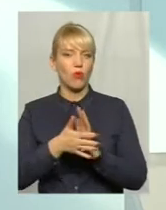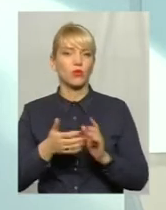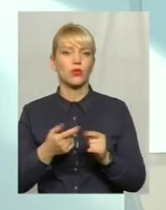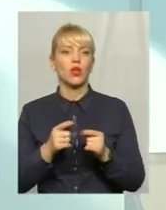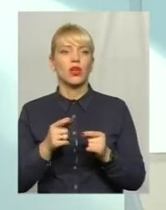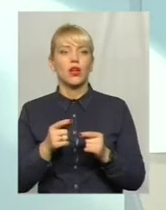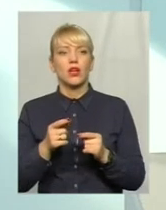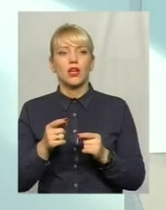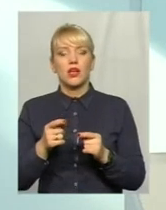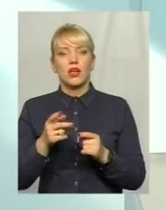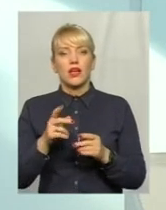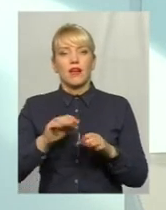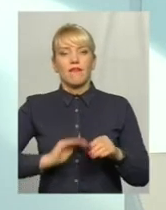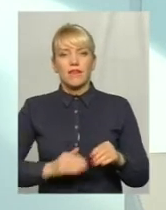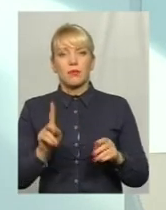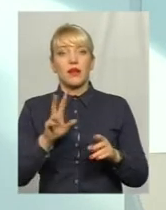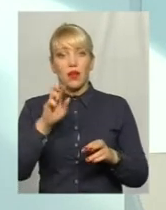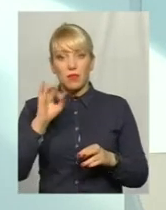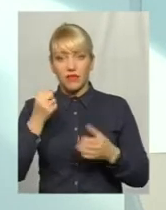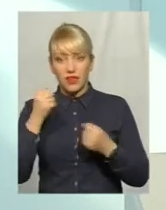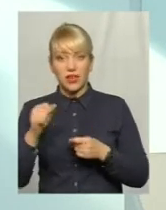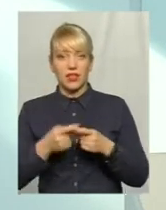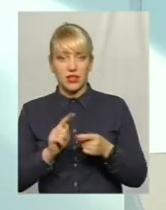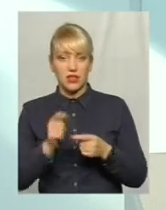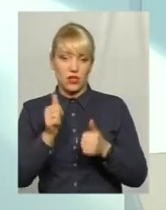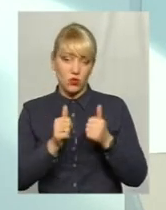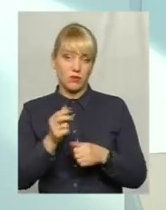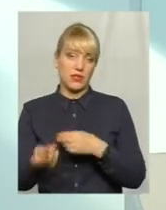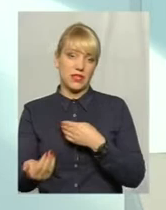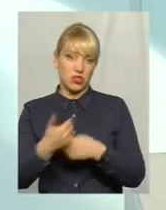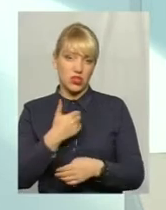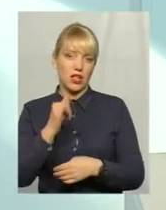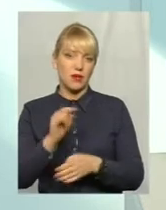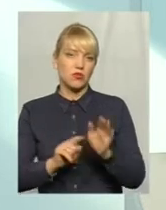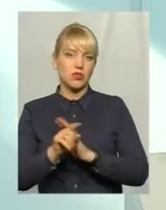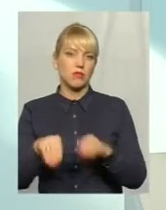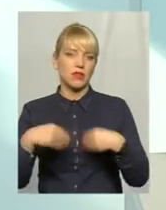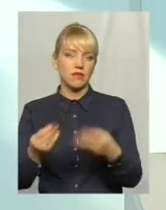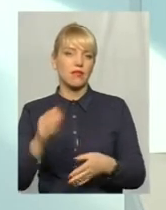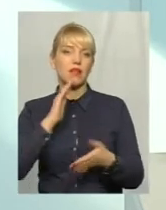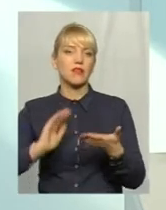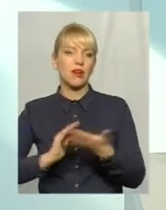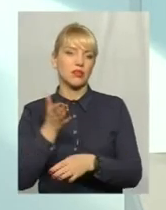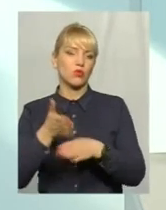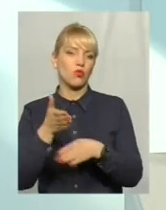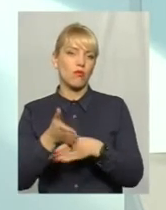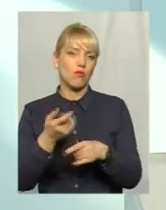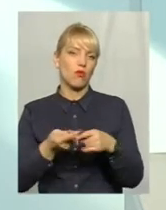виграла цей конкурс, вона б зайшла і надавала якісну медичну допомогу пацієнтам. Теж оце